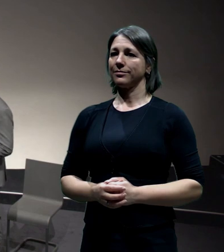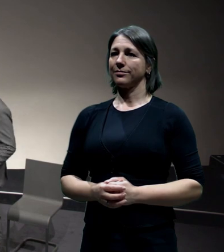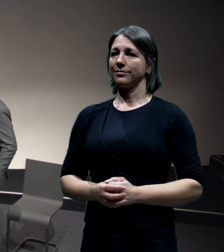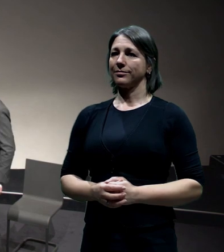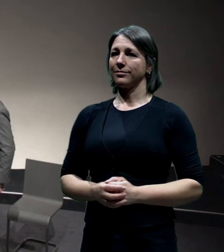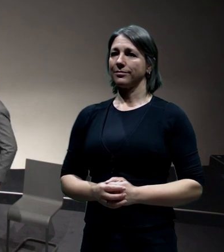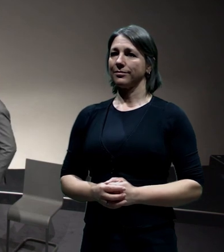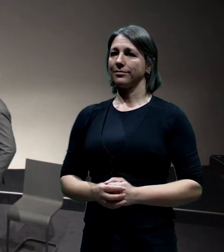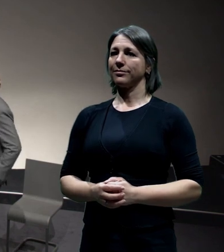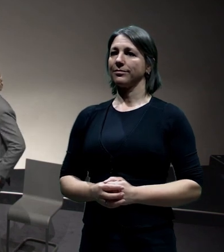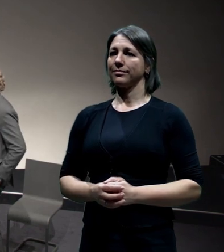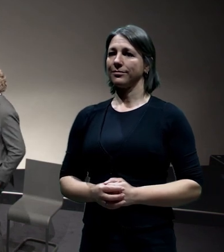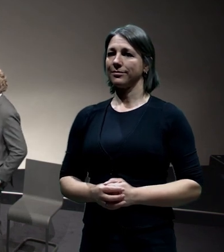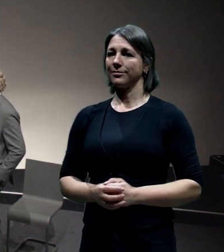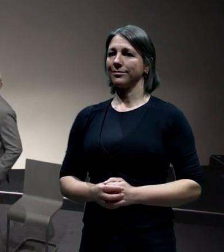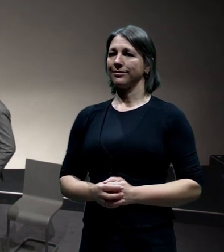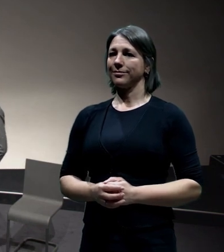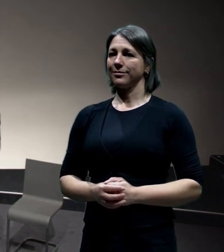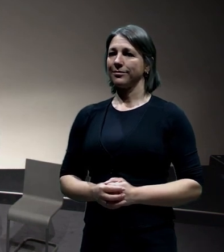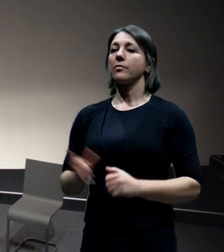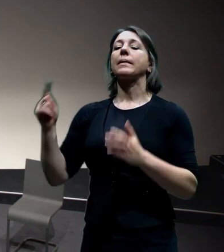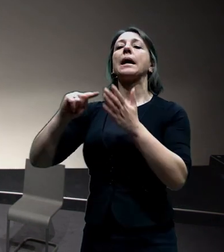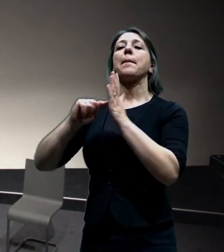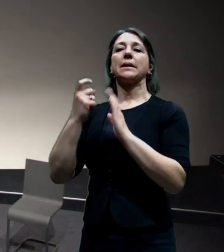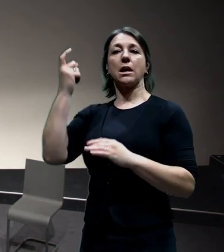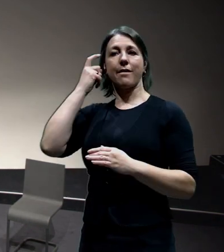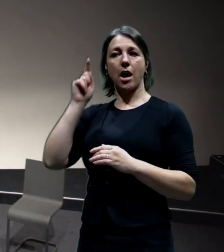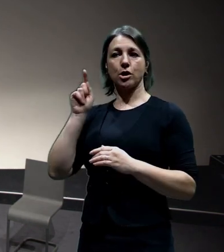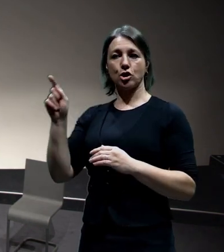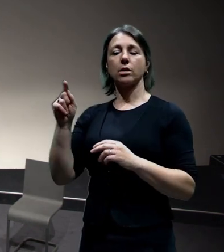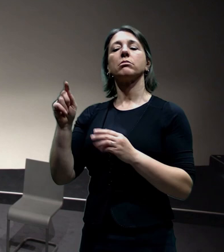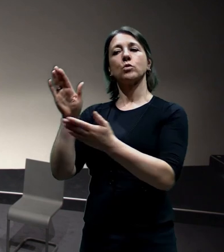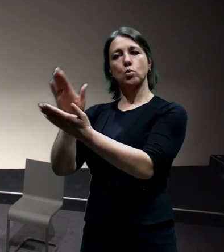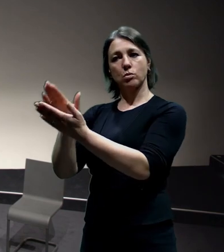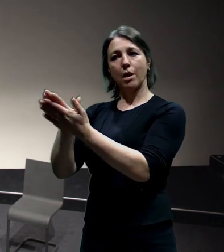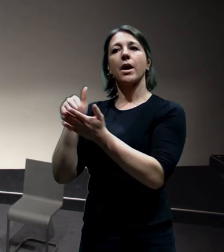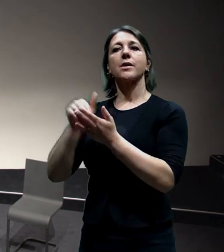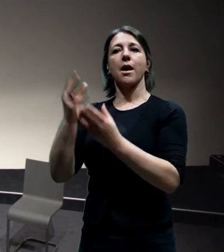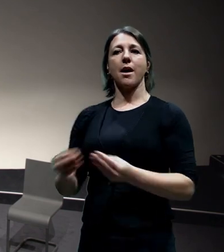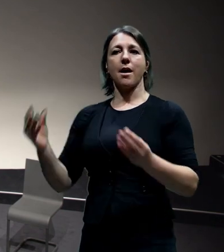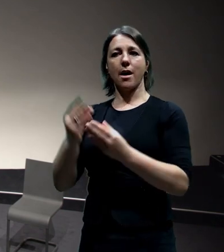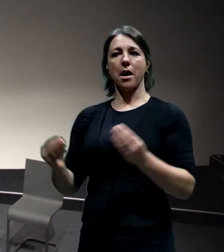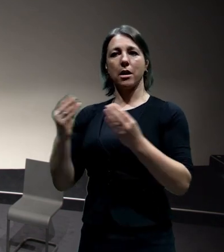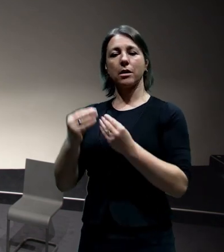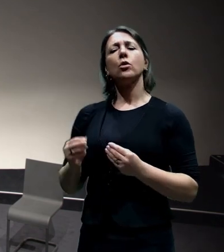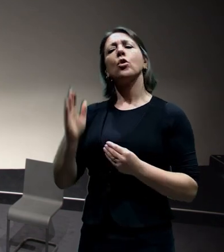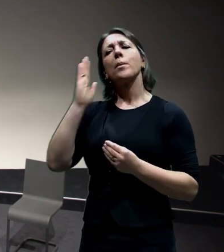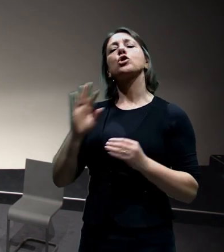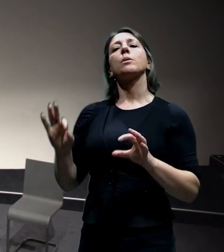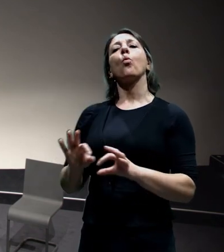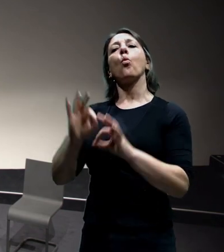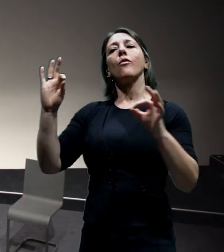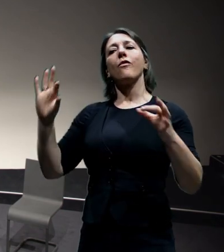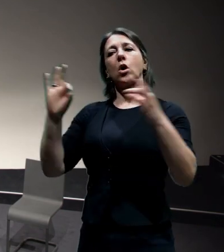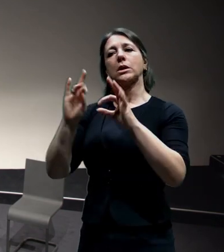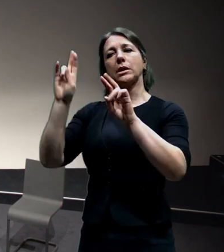Tak prosím. Vetr Hlaváček bude chtít pokračovat. Můžete říct na začátek úvodní slovo a můžete